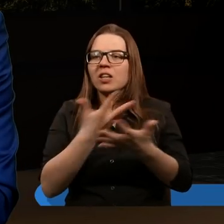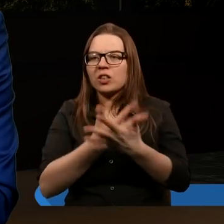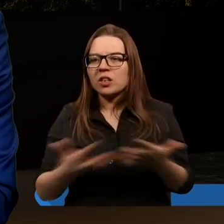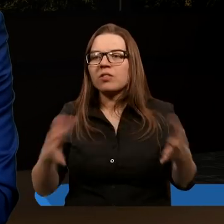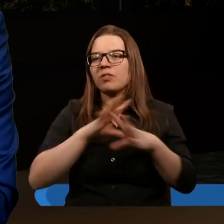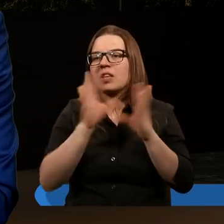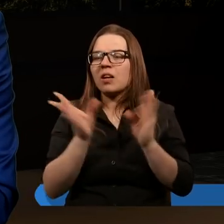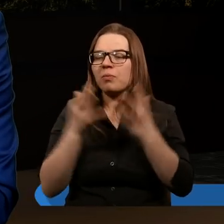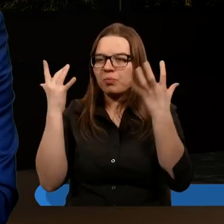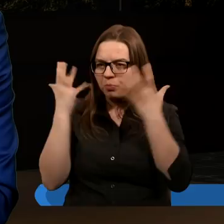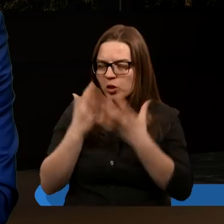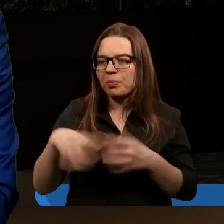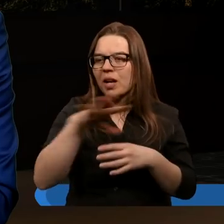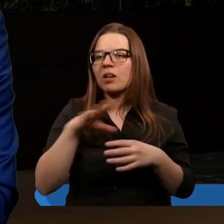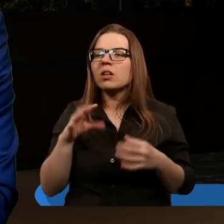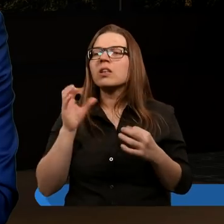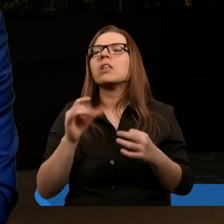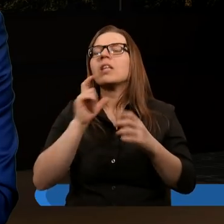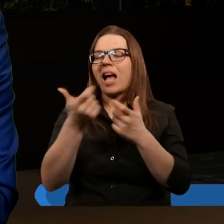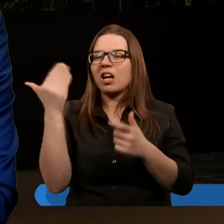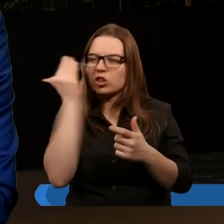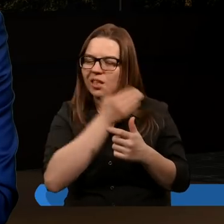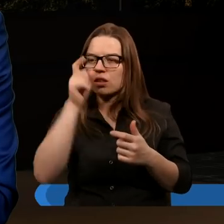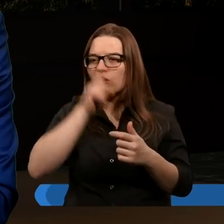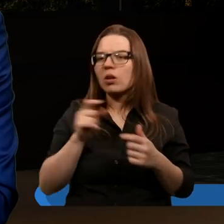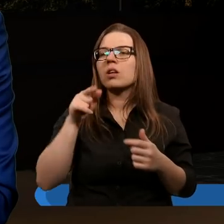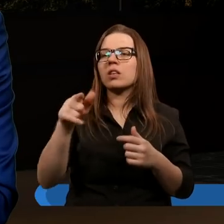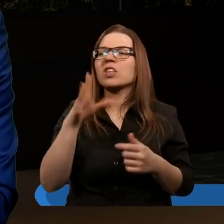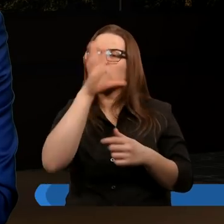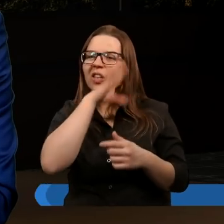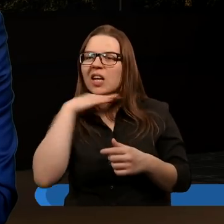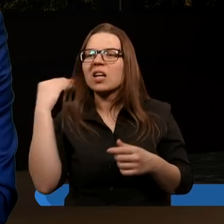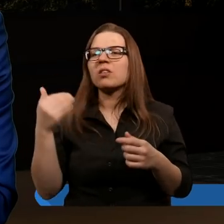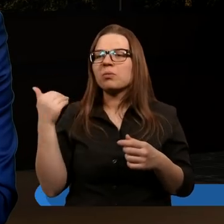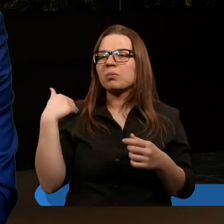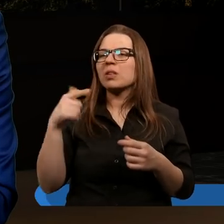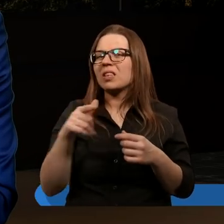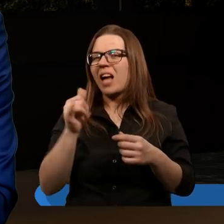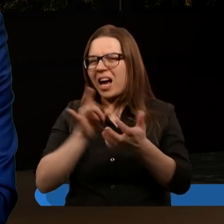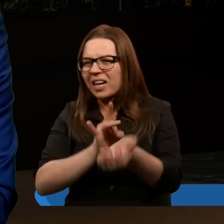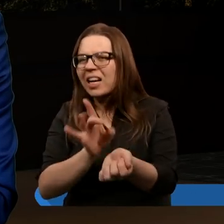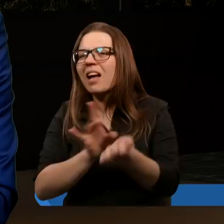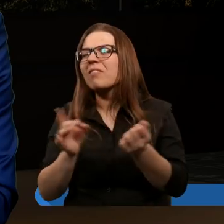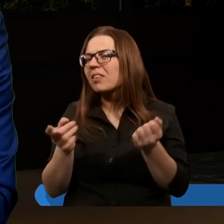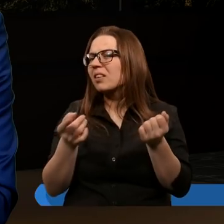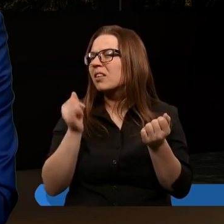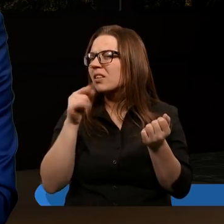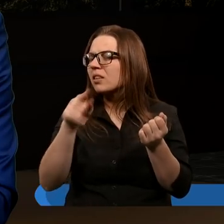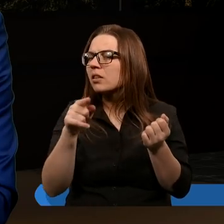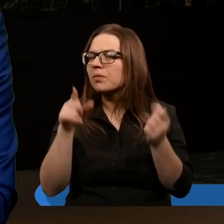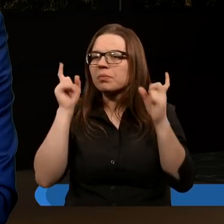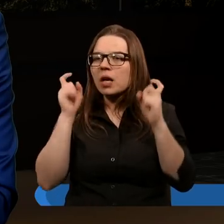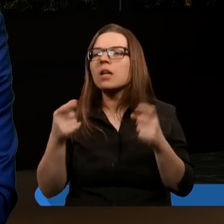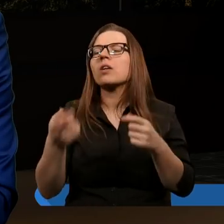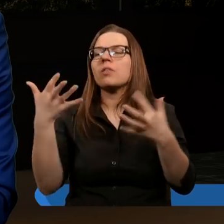i słońce pociemniało jak czarny wór, a cały księżyc poczerwieniał jak krew. I gwiazdy